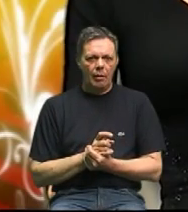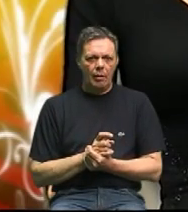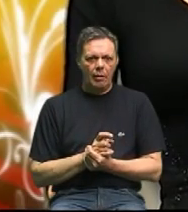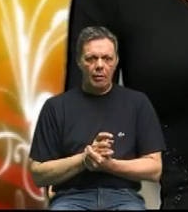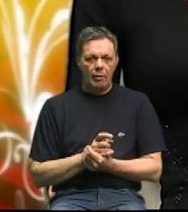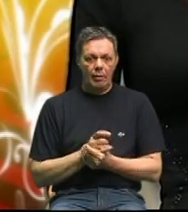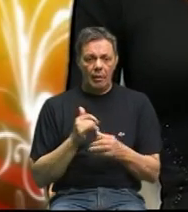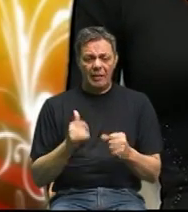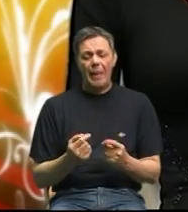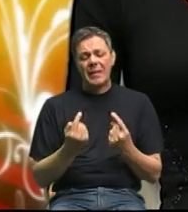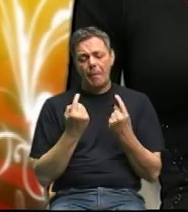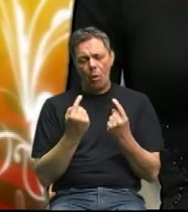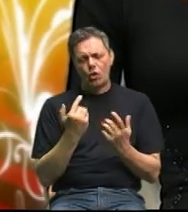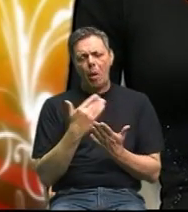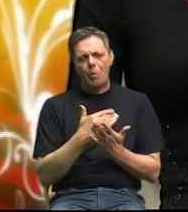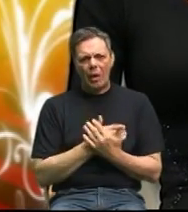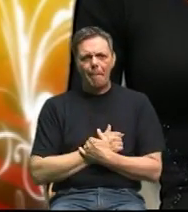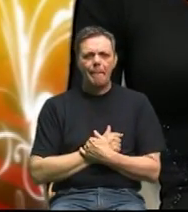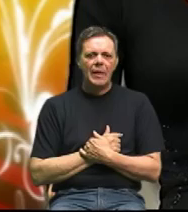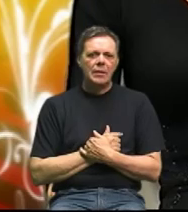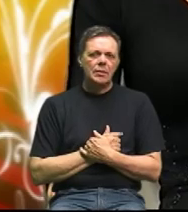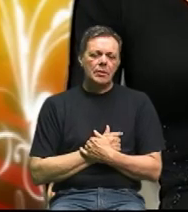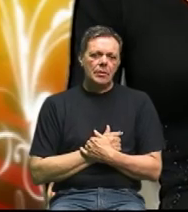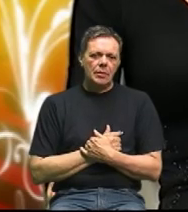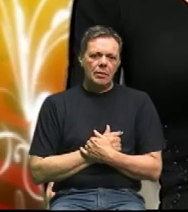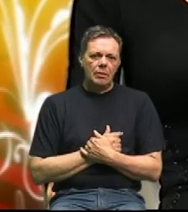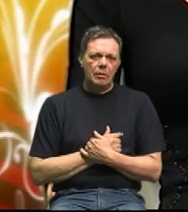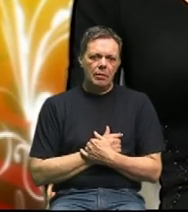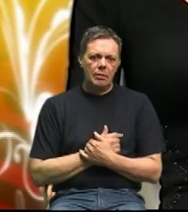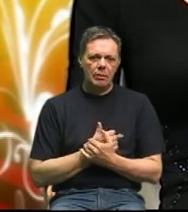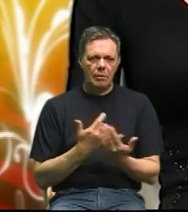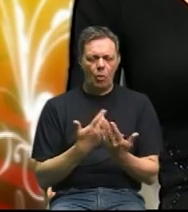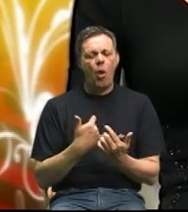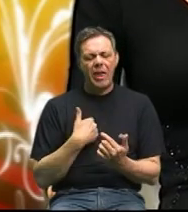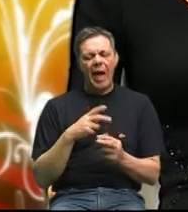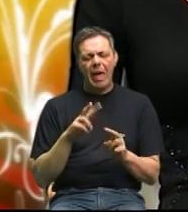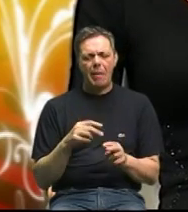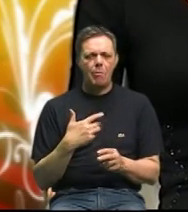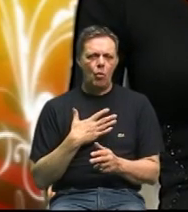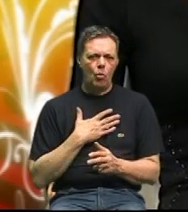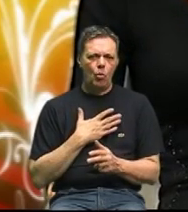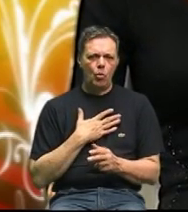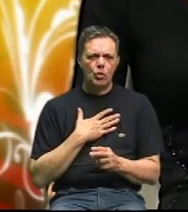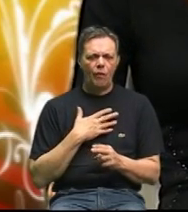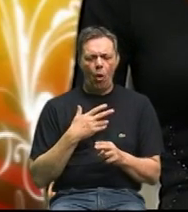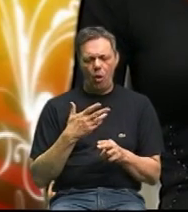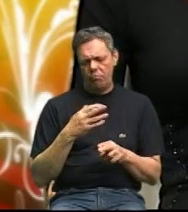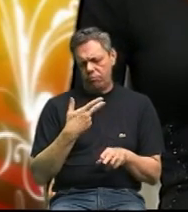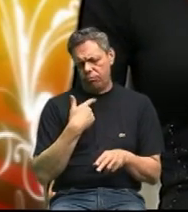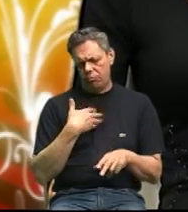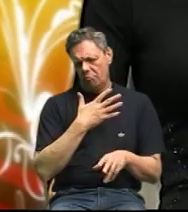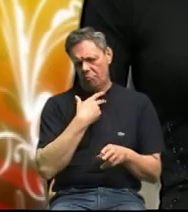danas postoji program koji koji koji ja imam u svojom ambulanti